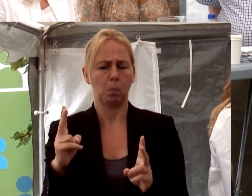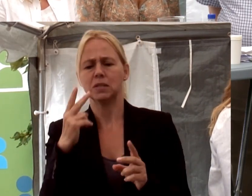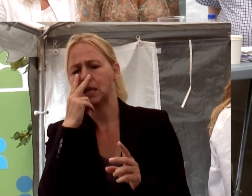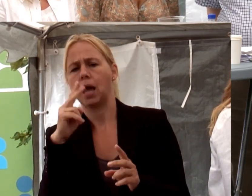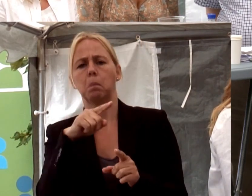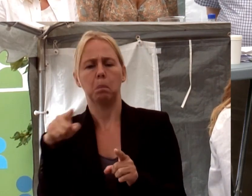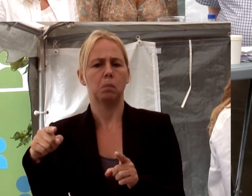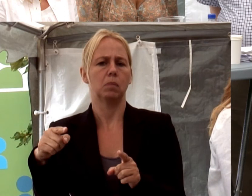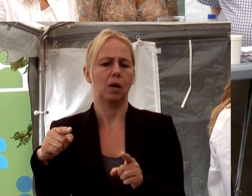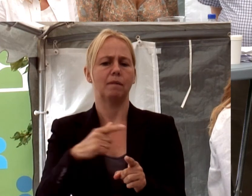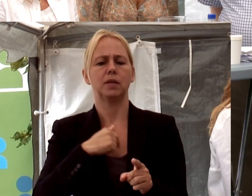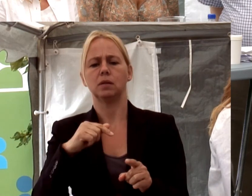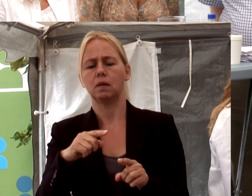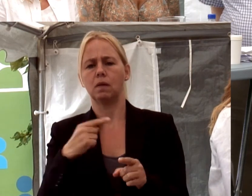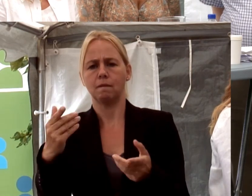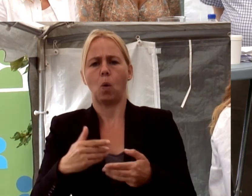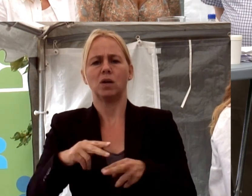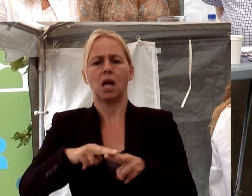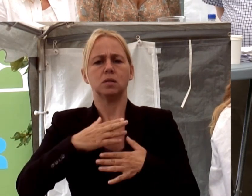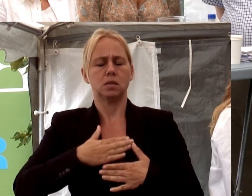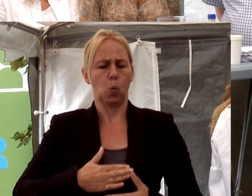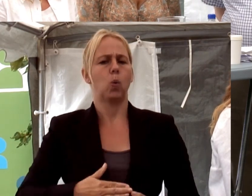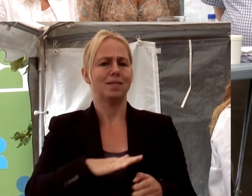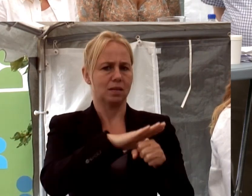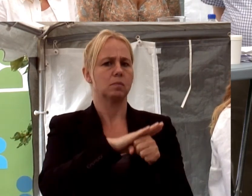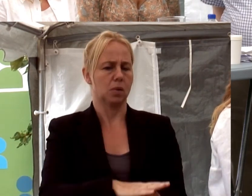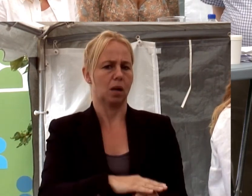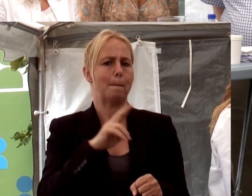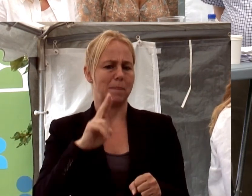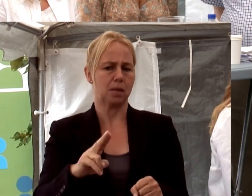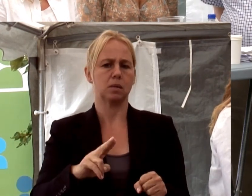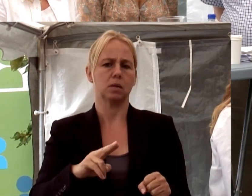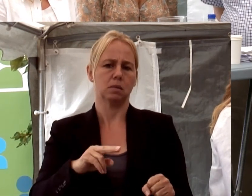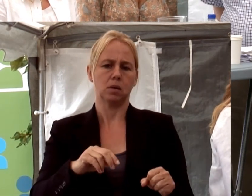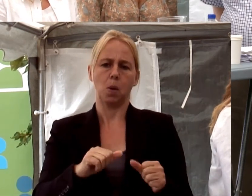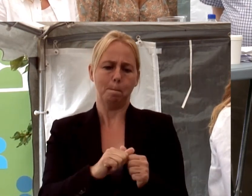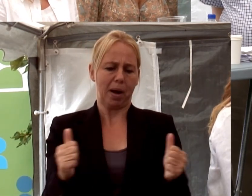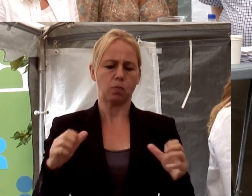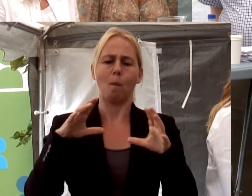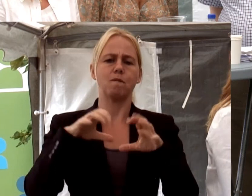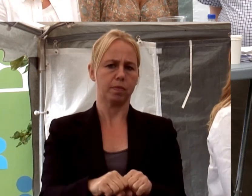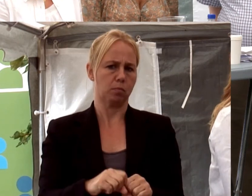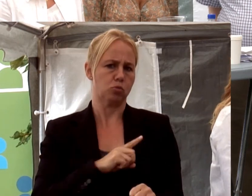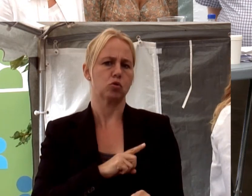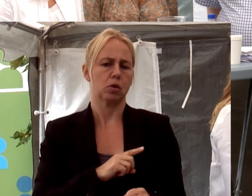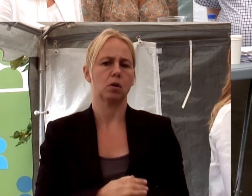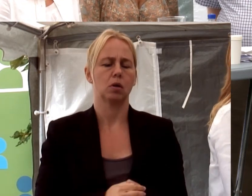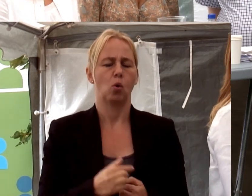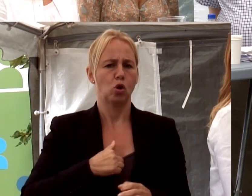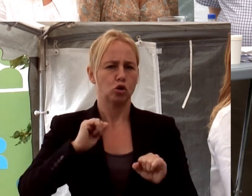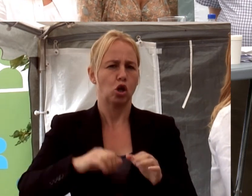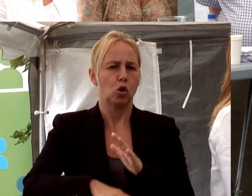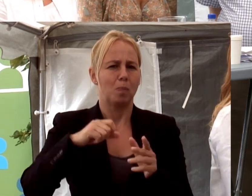och ger oss känslan av att diskrimineringen är ganska omfattande. Och jag kan ju återkomma sen till den rapport